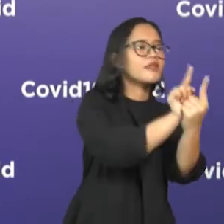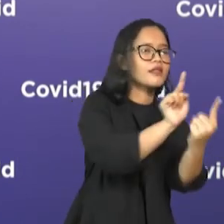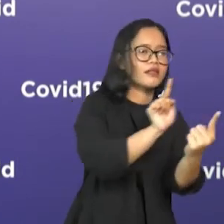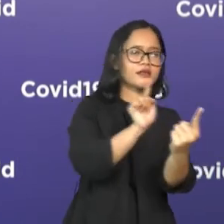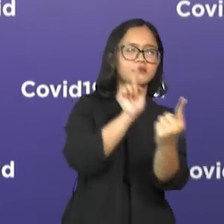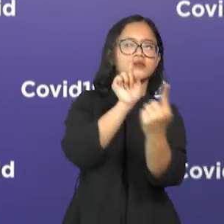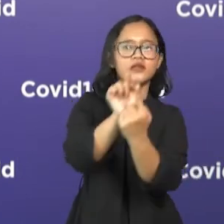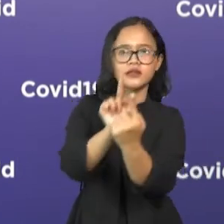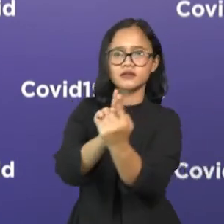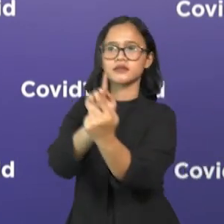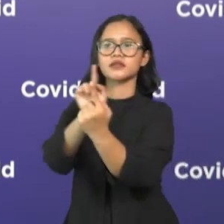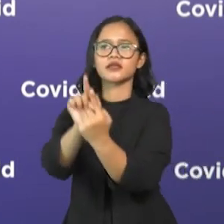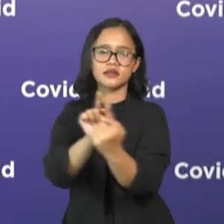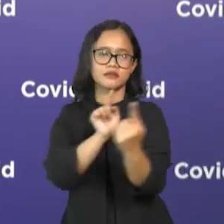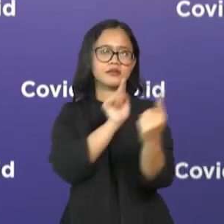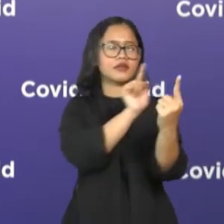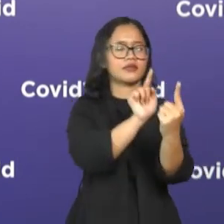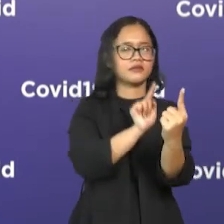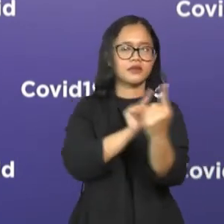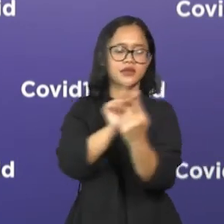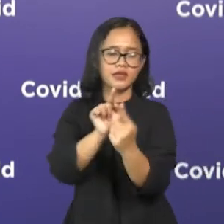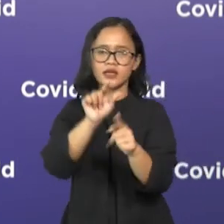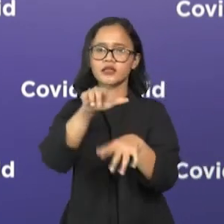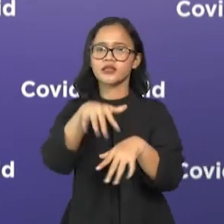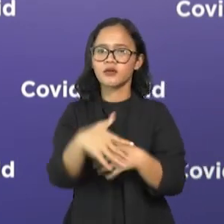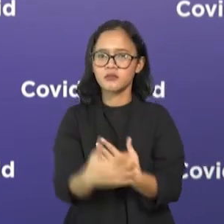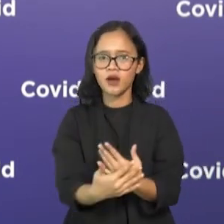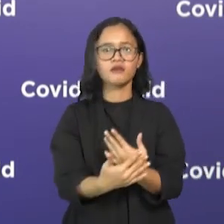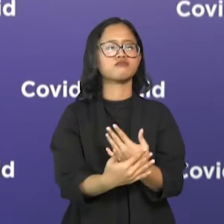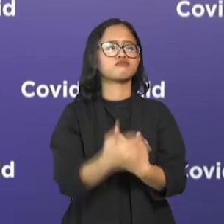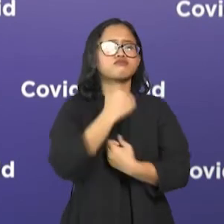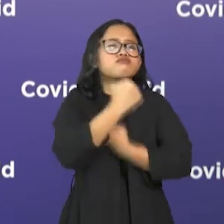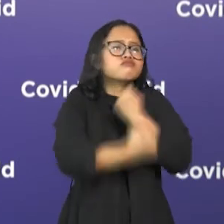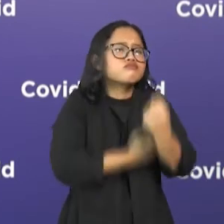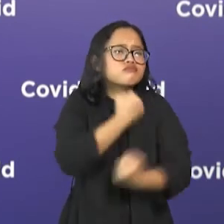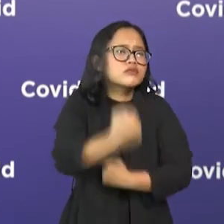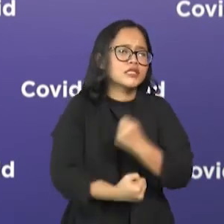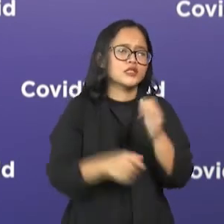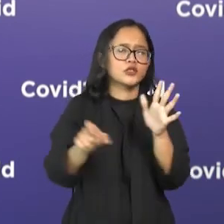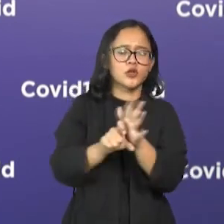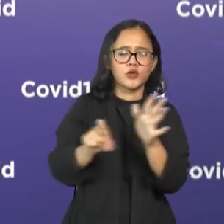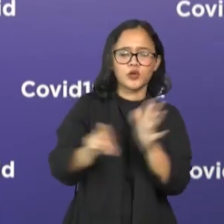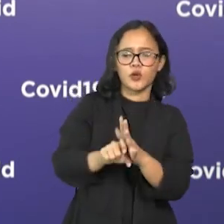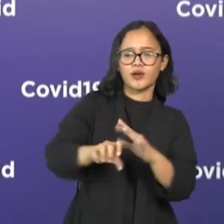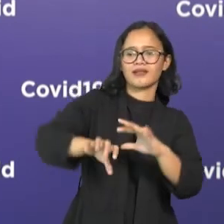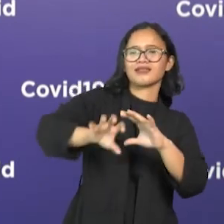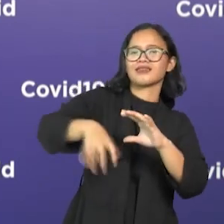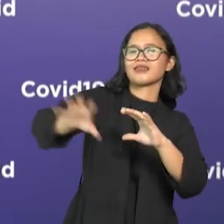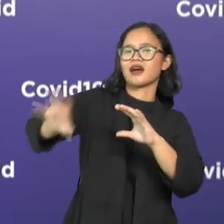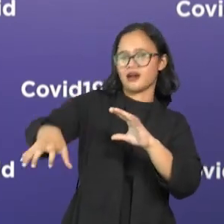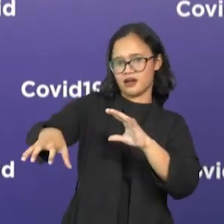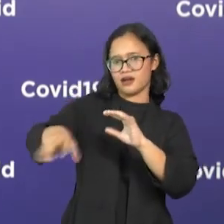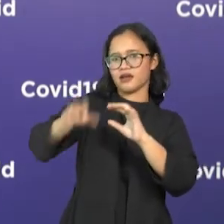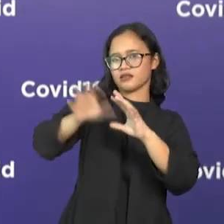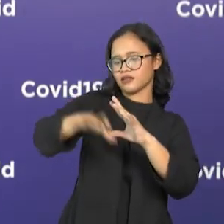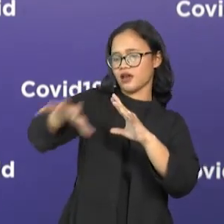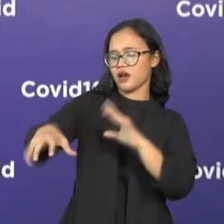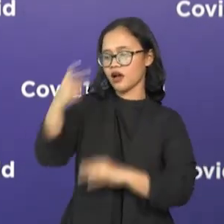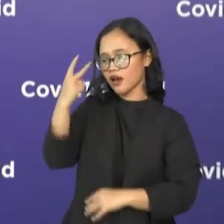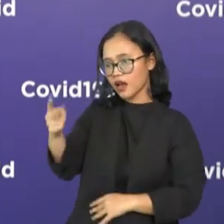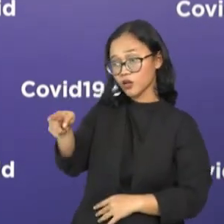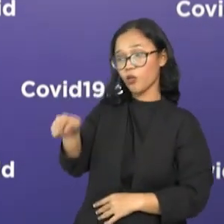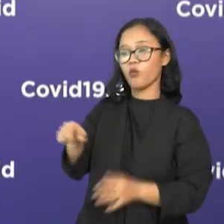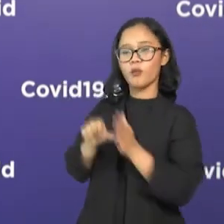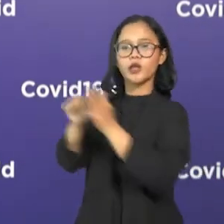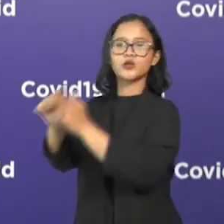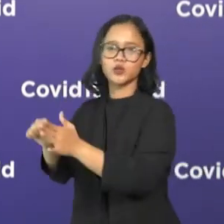melakukan upaya-upaya kepada seluruh tetangga, seluruh kalangan